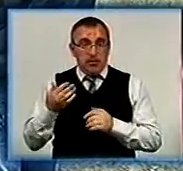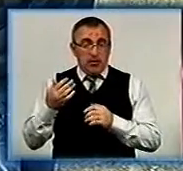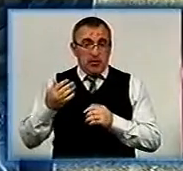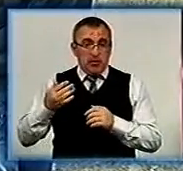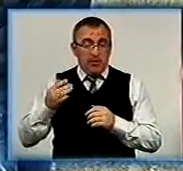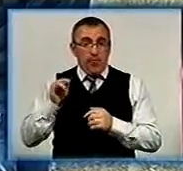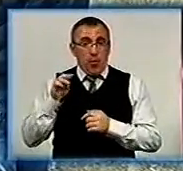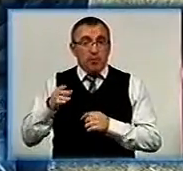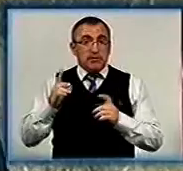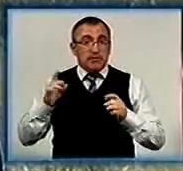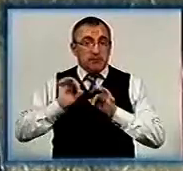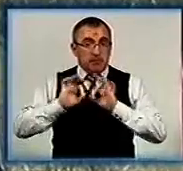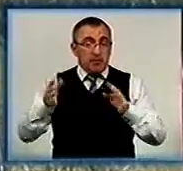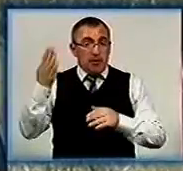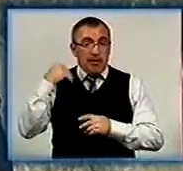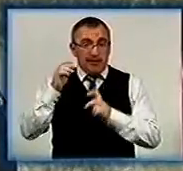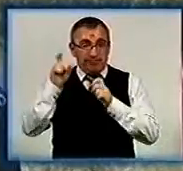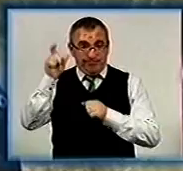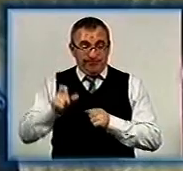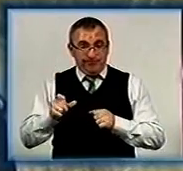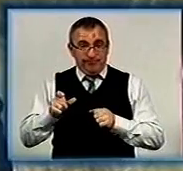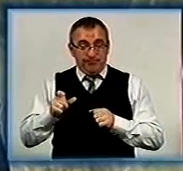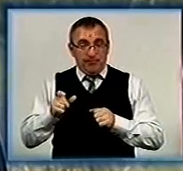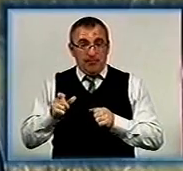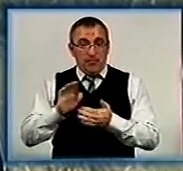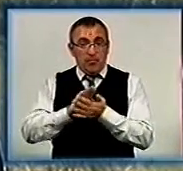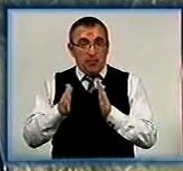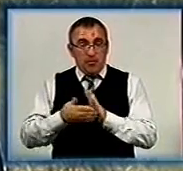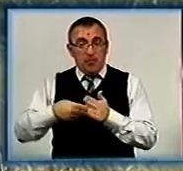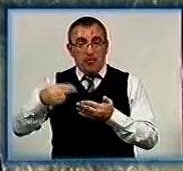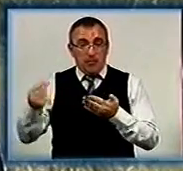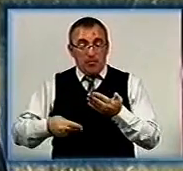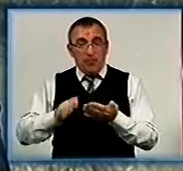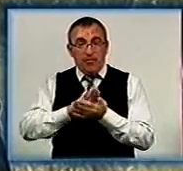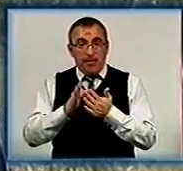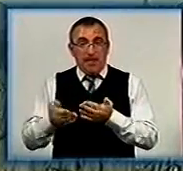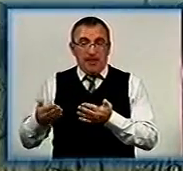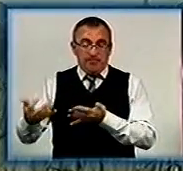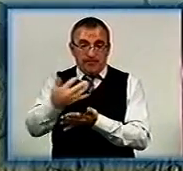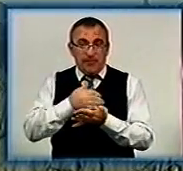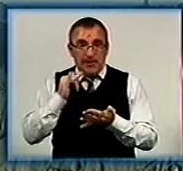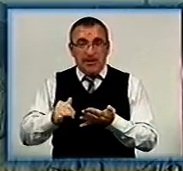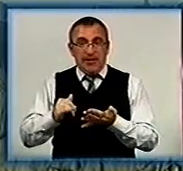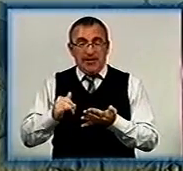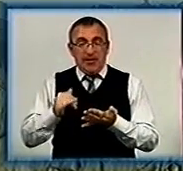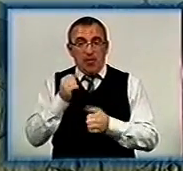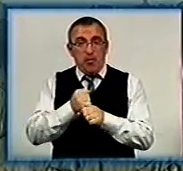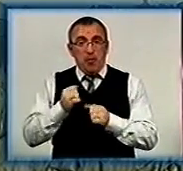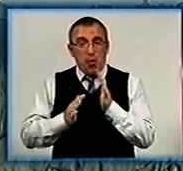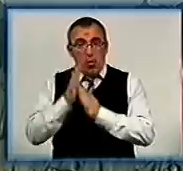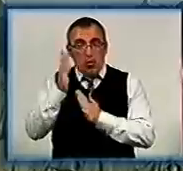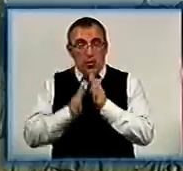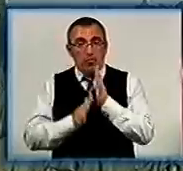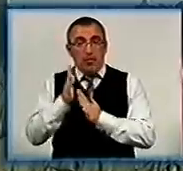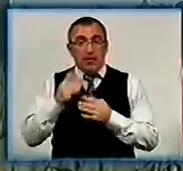товариства «Форум» стверджує, з колишнім керівником були укладені угоди про поставку посівного матеріалу, палива та засобів обробітку рослин. Взамін «Червоний